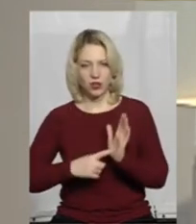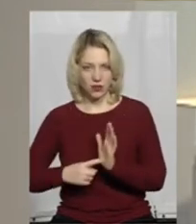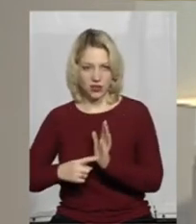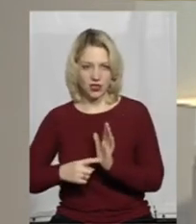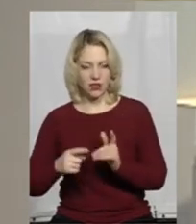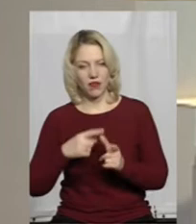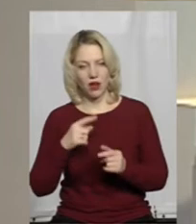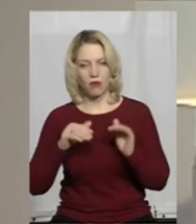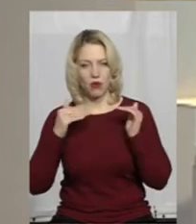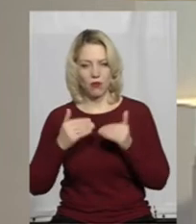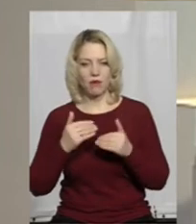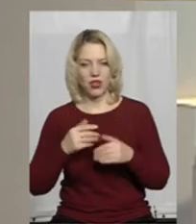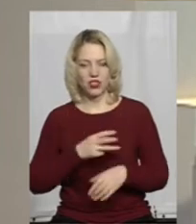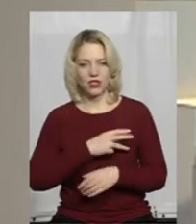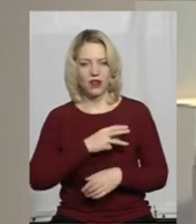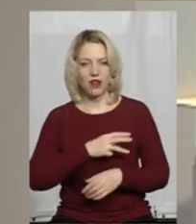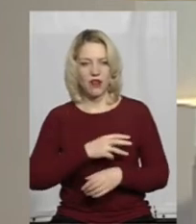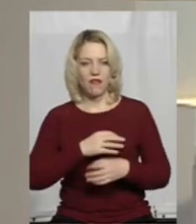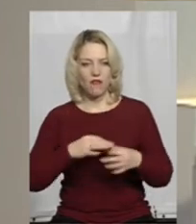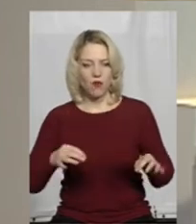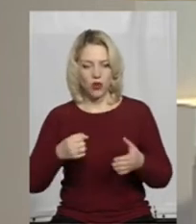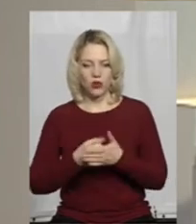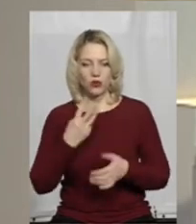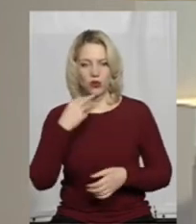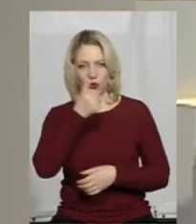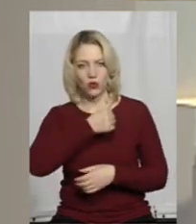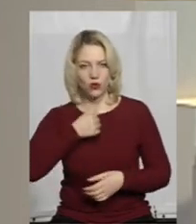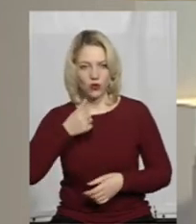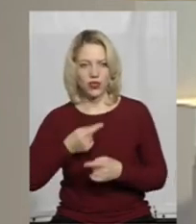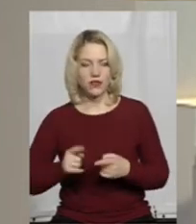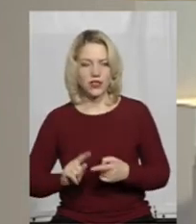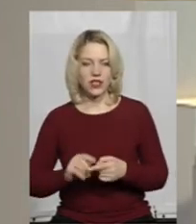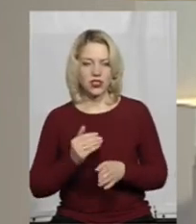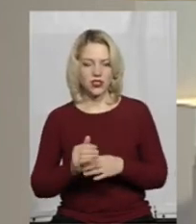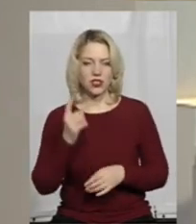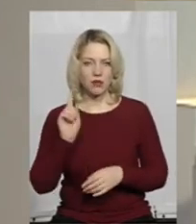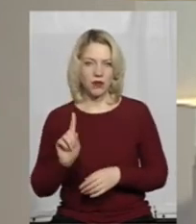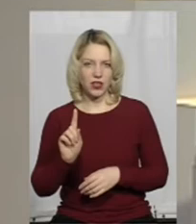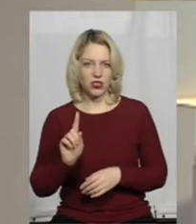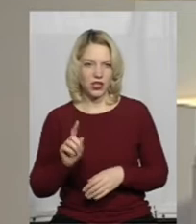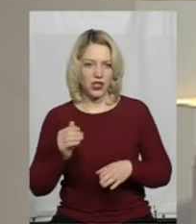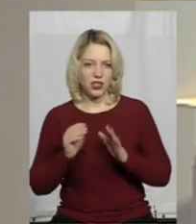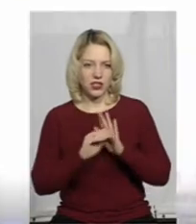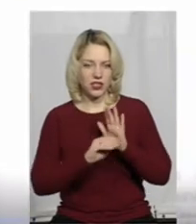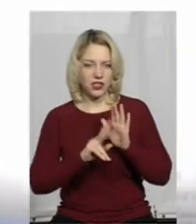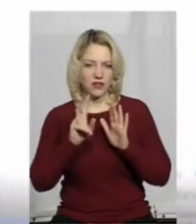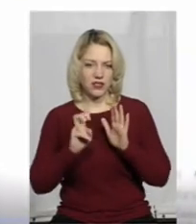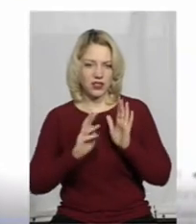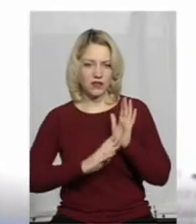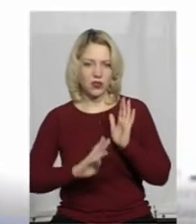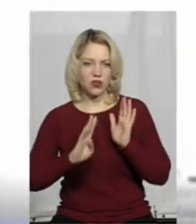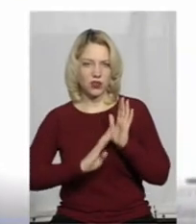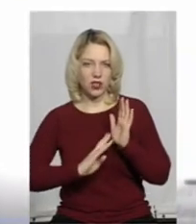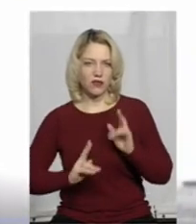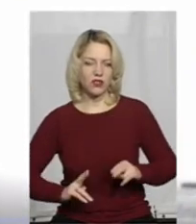або обмеження волі на строк до 3 років. Це частина перша статті 299